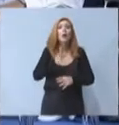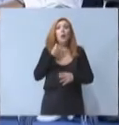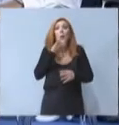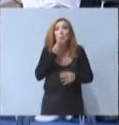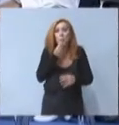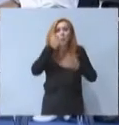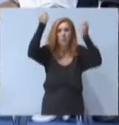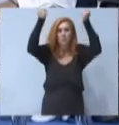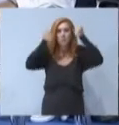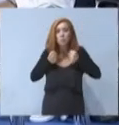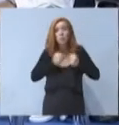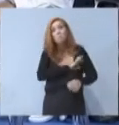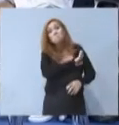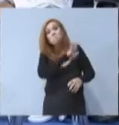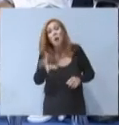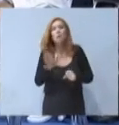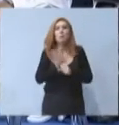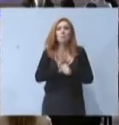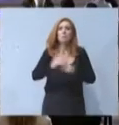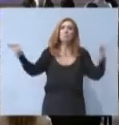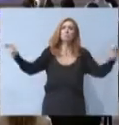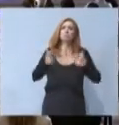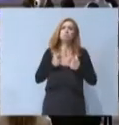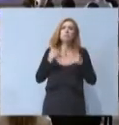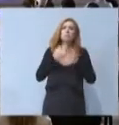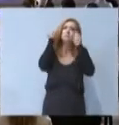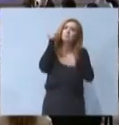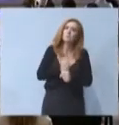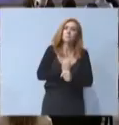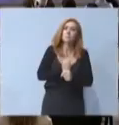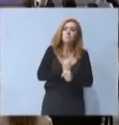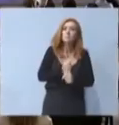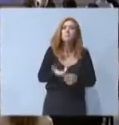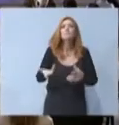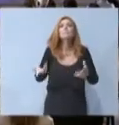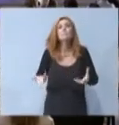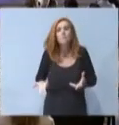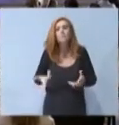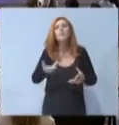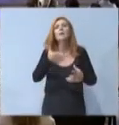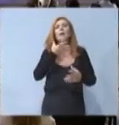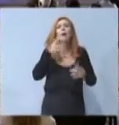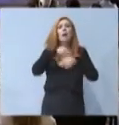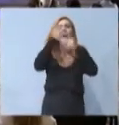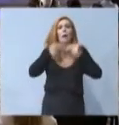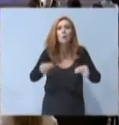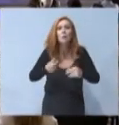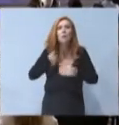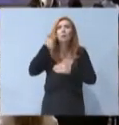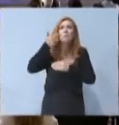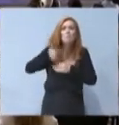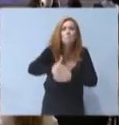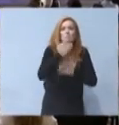μέχρι την πανδημία που σας έκλεισε μέσα, κλείνοντας μαζί και τους ορίζοντές σας. Και βέβαια,